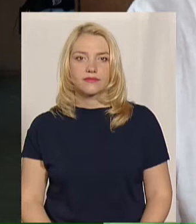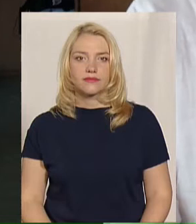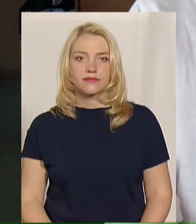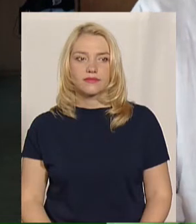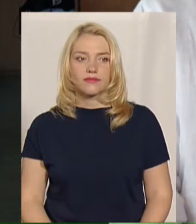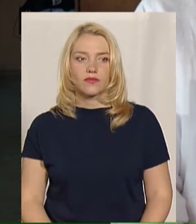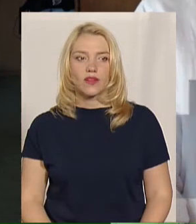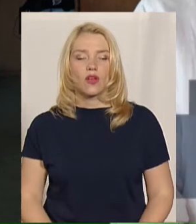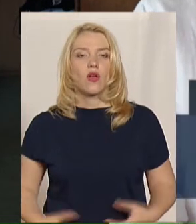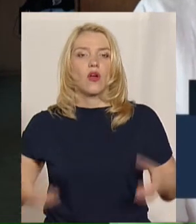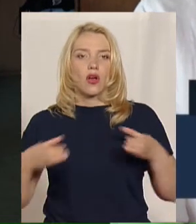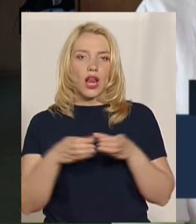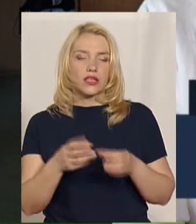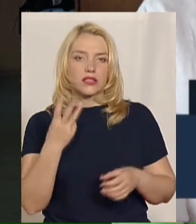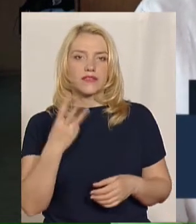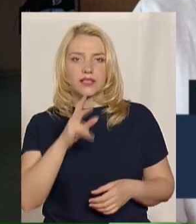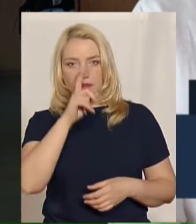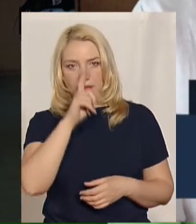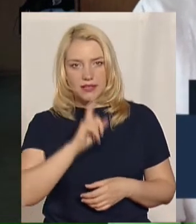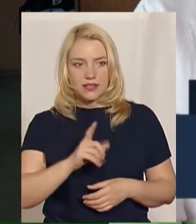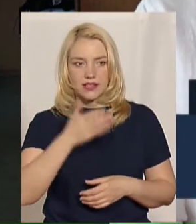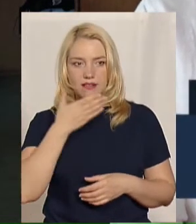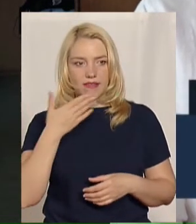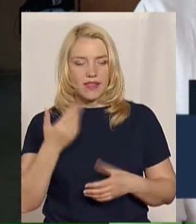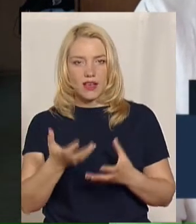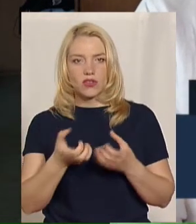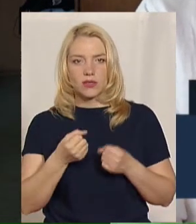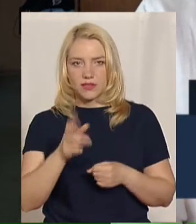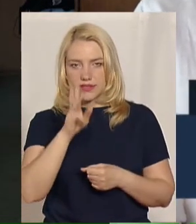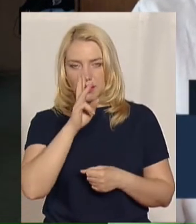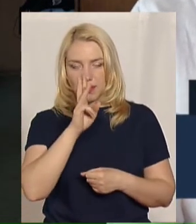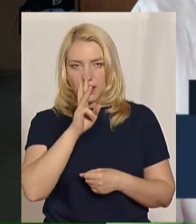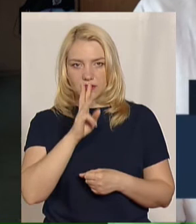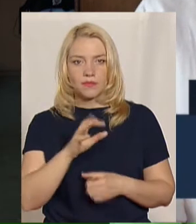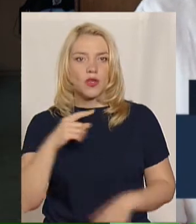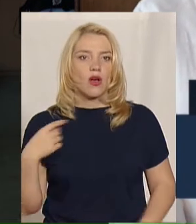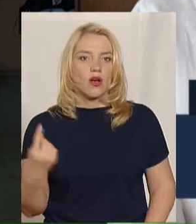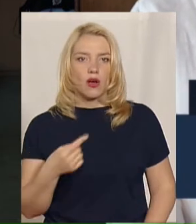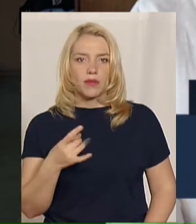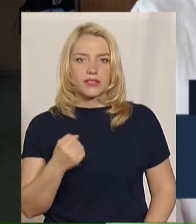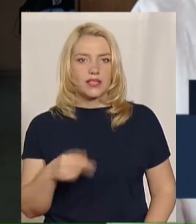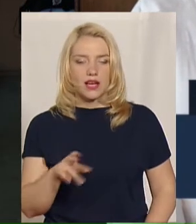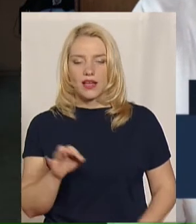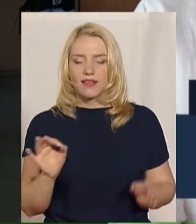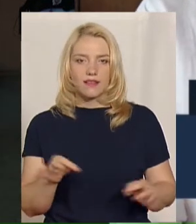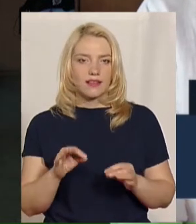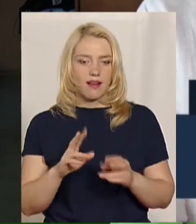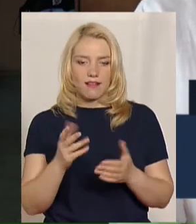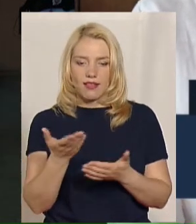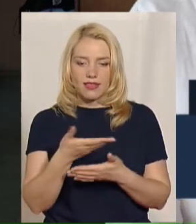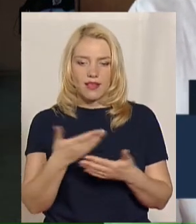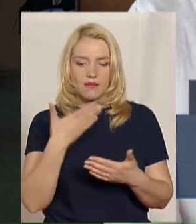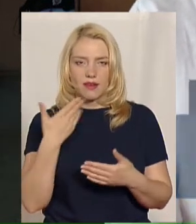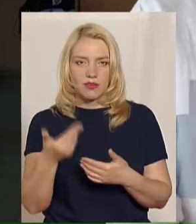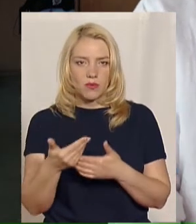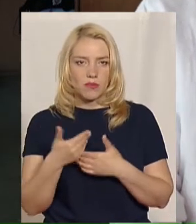Колектив три місяці не отримував заробітної платні. Обласна рада ніяк нам не допомогла, ніякого